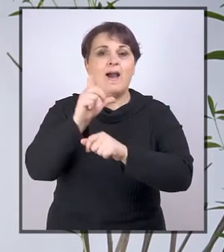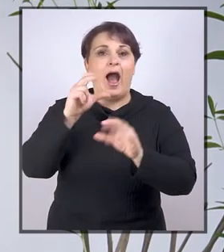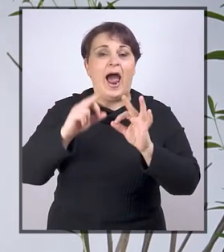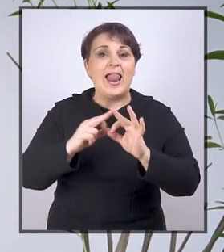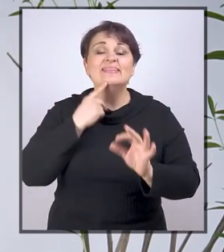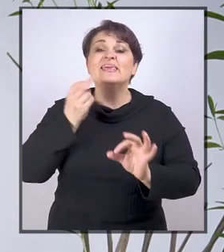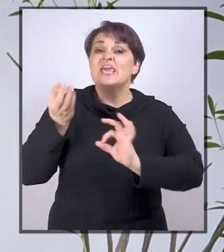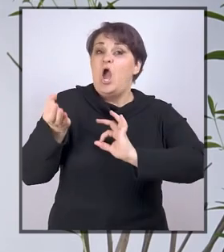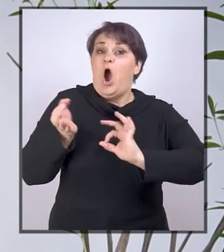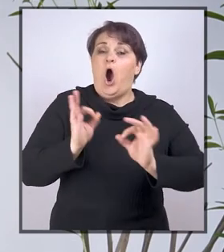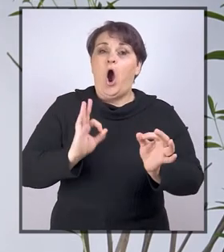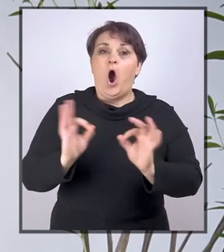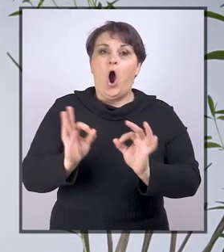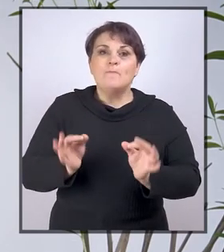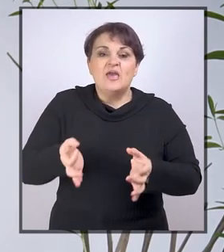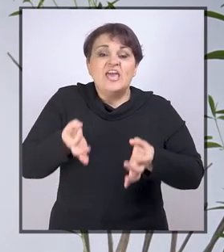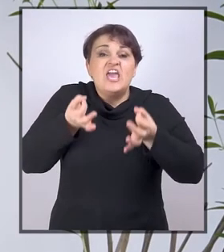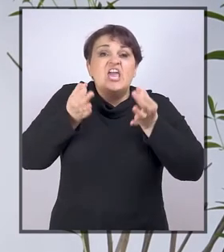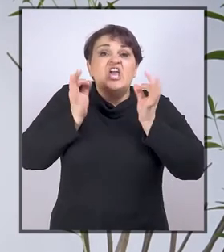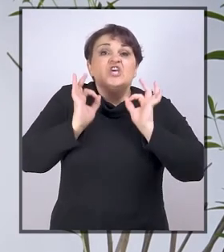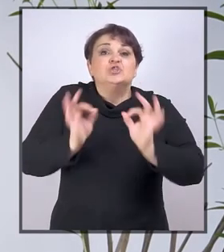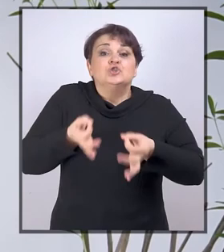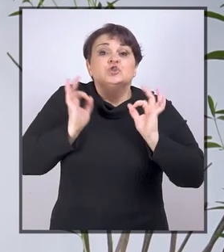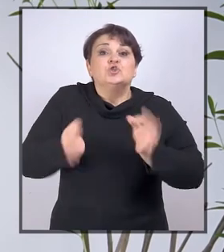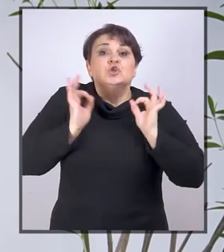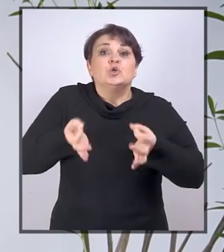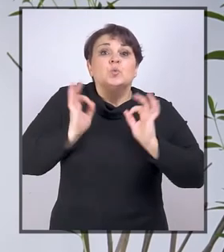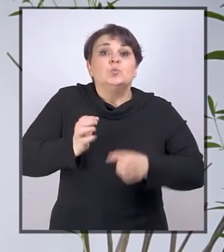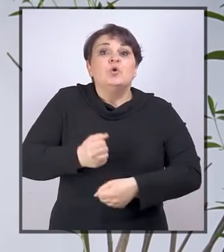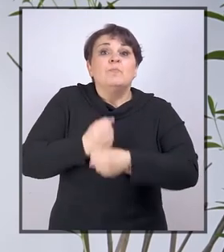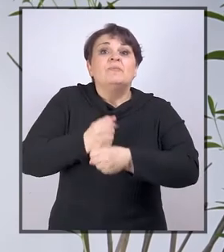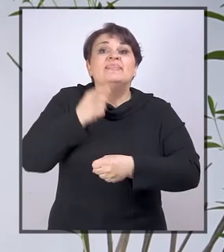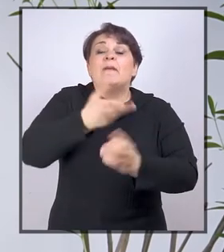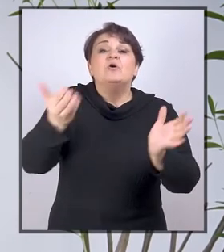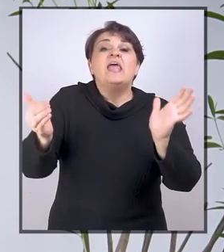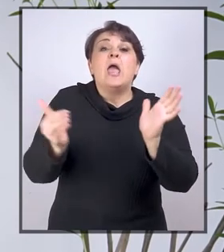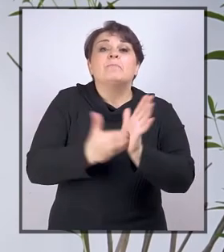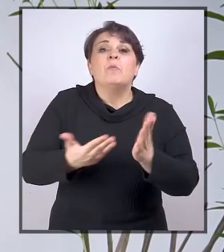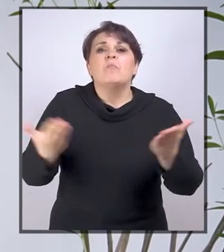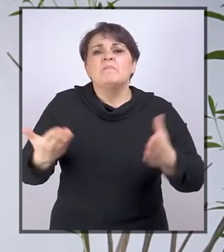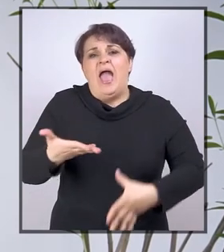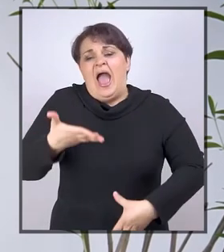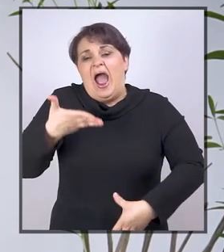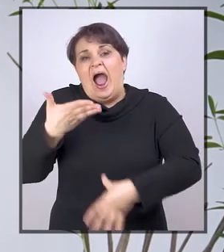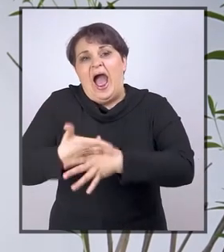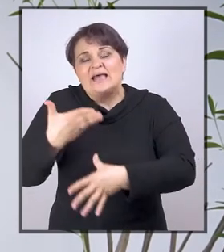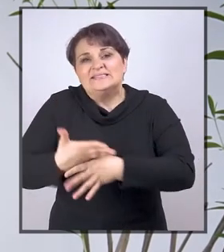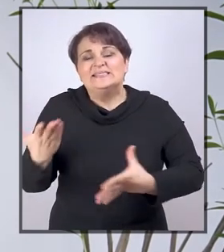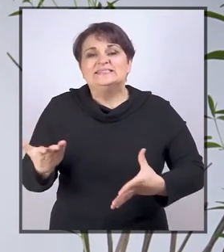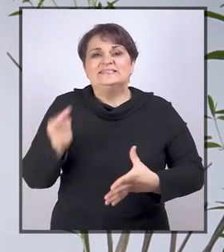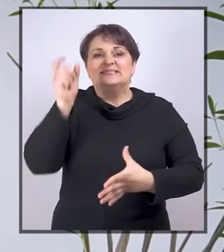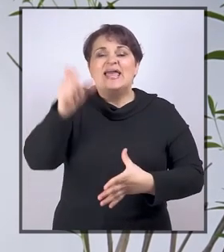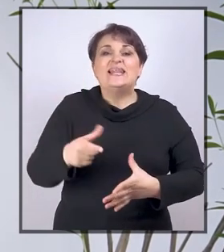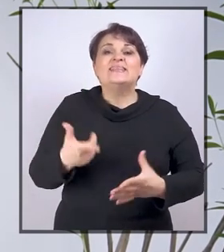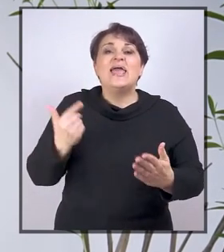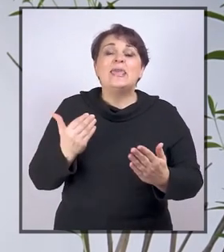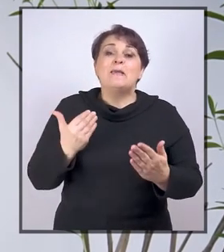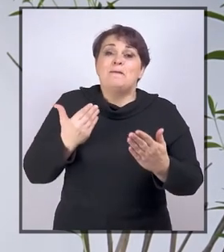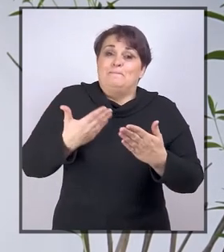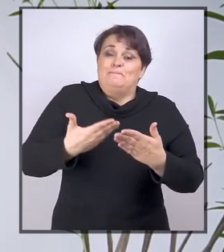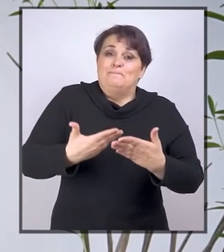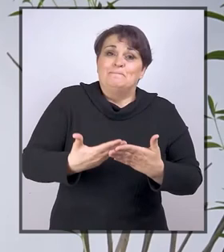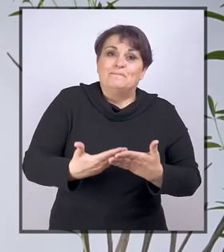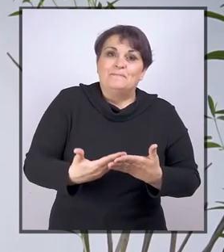i obezbijediti stručnu podršku tamo gdje je to potrebno u vidu asistenta, i